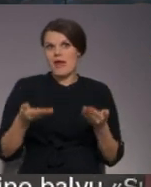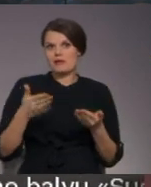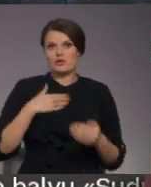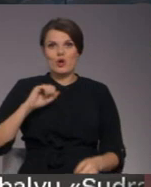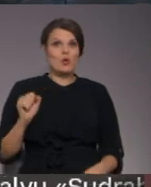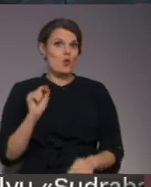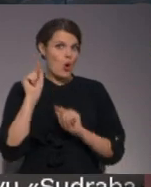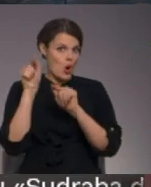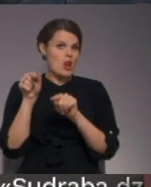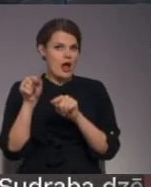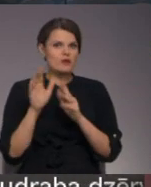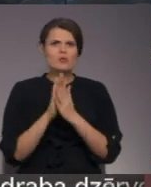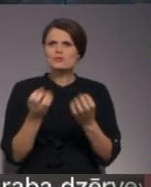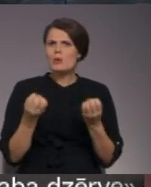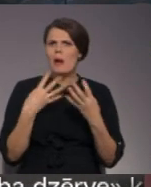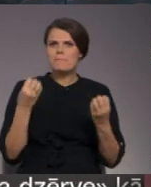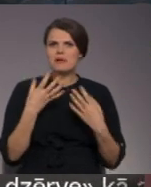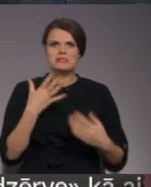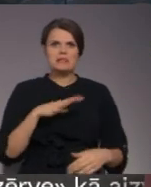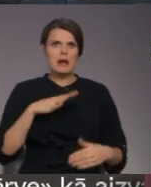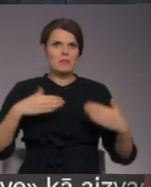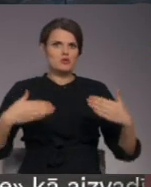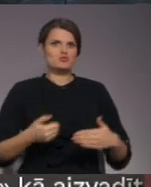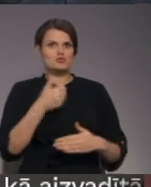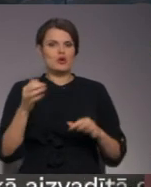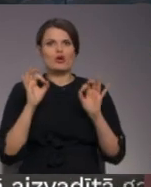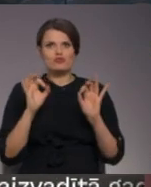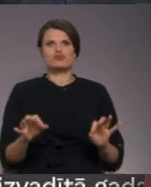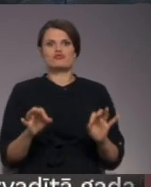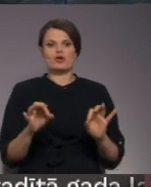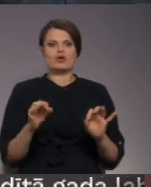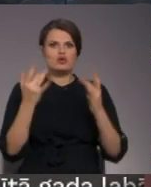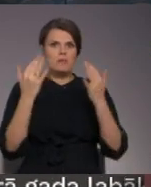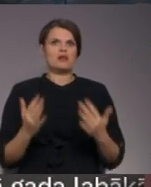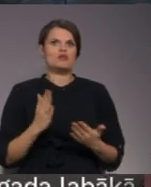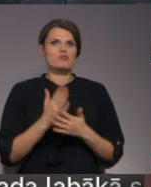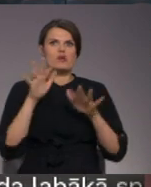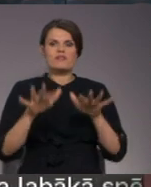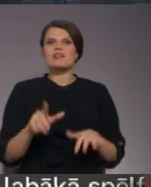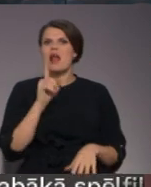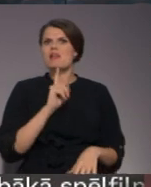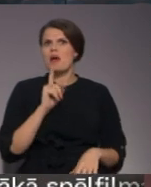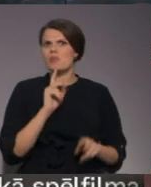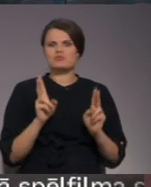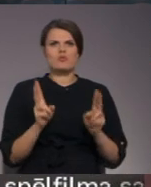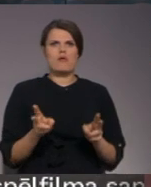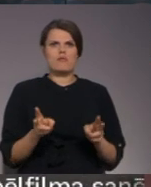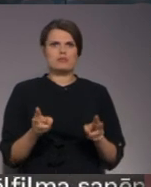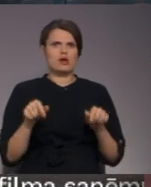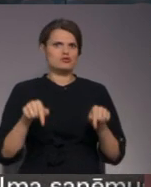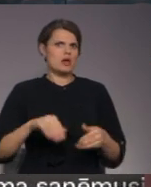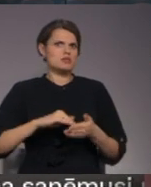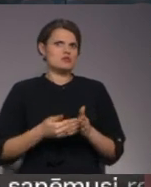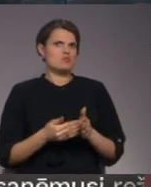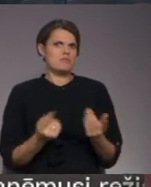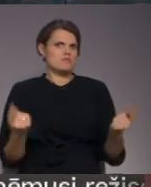Kāpēc šogad par ceremonijas vietu izvēlēta Liepāja? Un kā tā šajos ārkārtējas situācijas apstākļos, kāda tā ir būs?